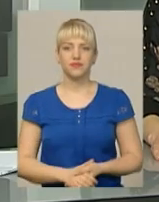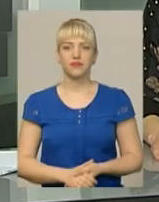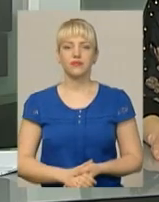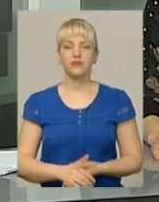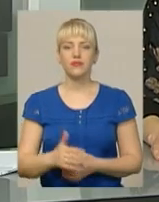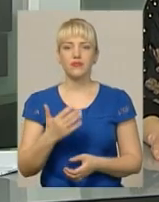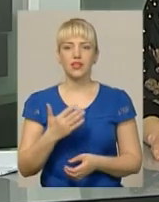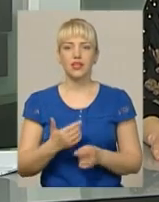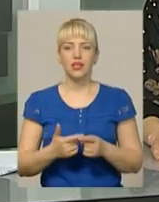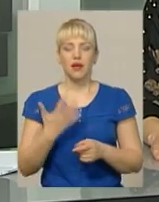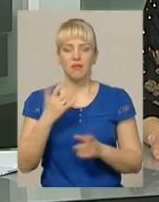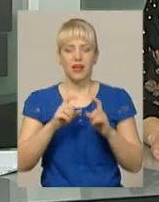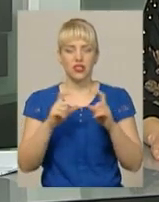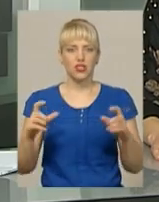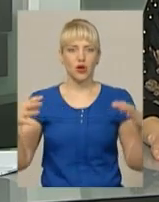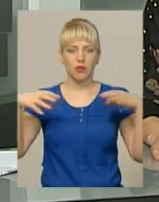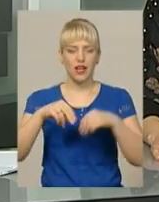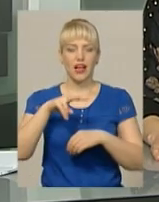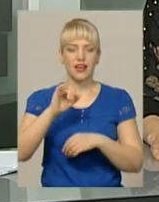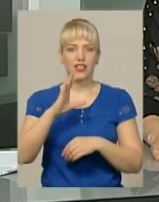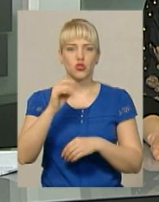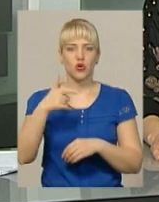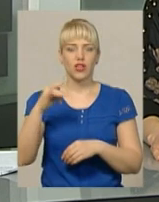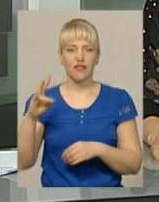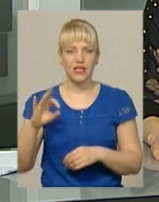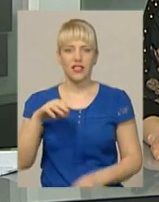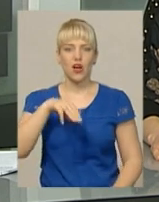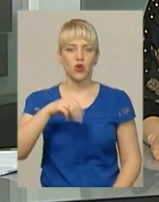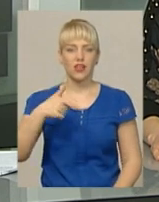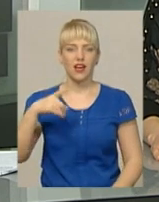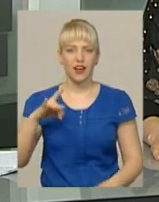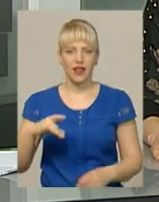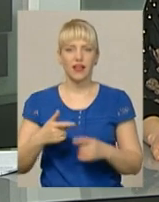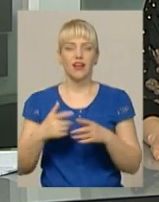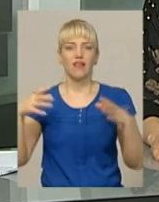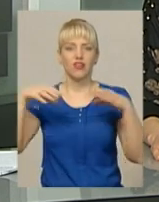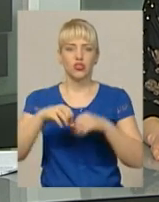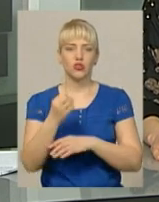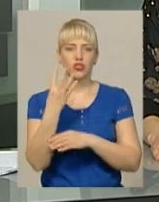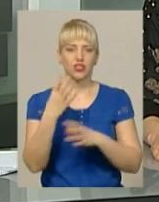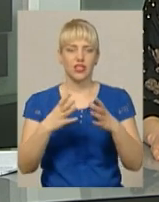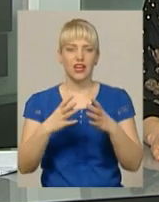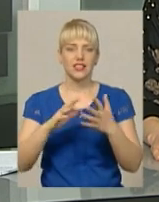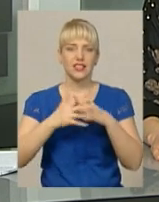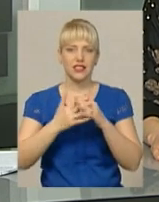П'ять шкіл оптимізують у Лісогрінівецькій ОТГ Хмельницького району. До громади, нагадаю, війшло 14 сіл. З вересня у шести